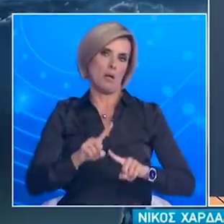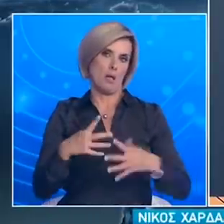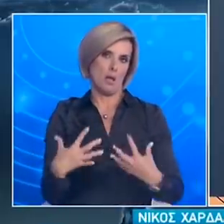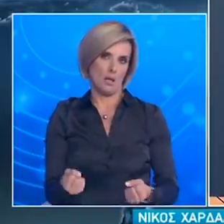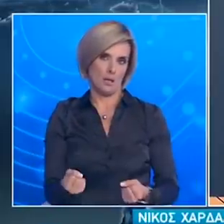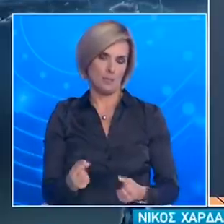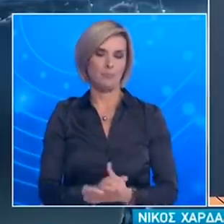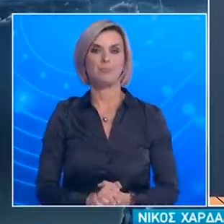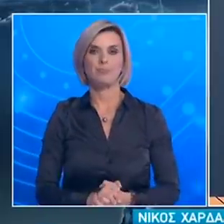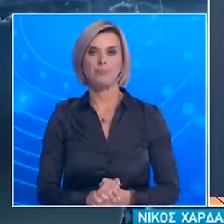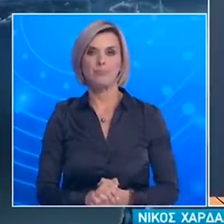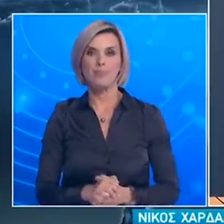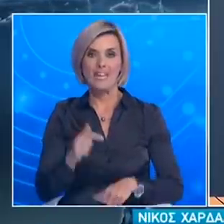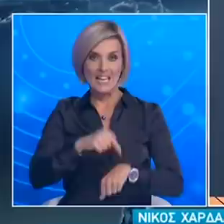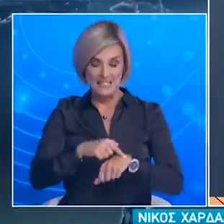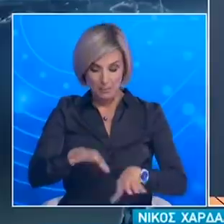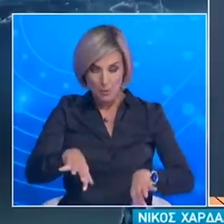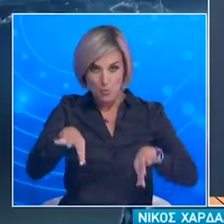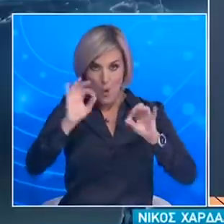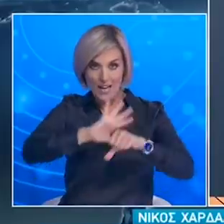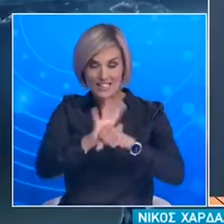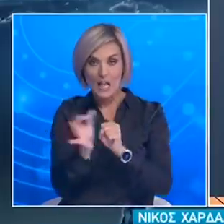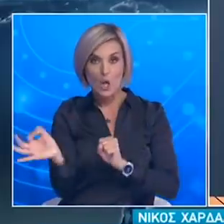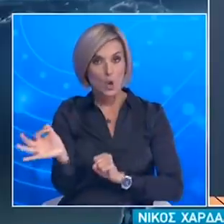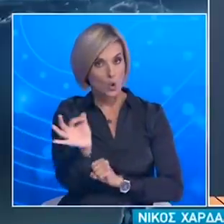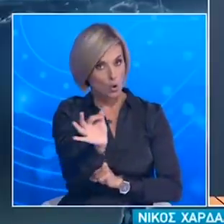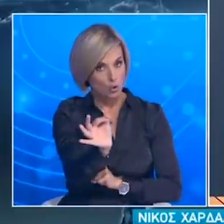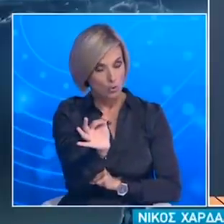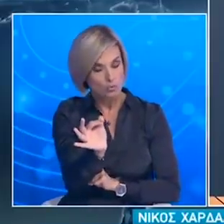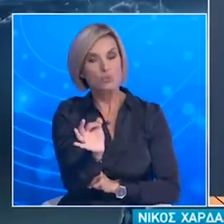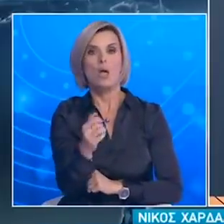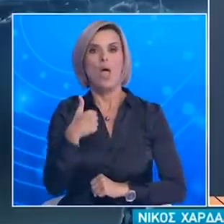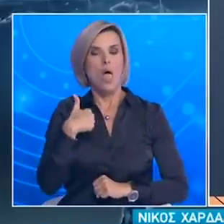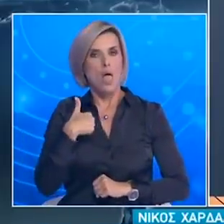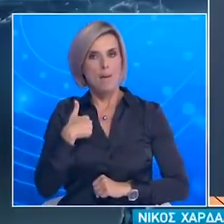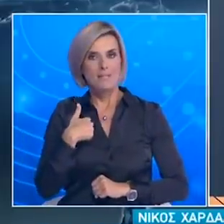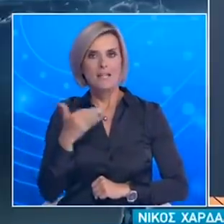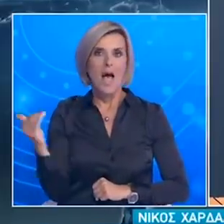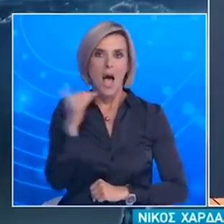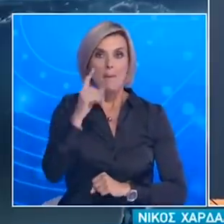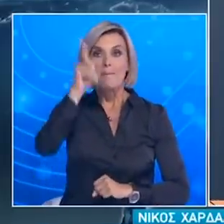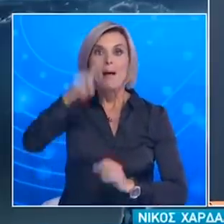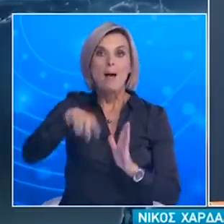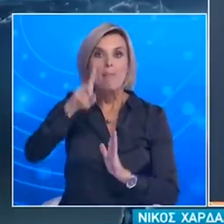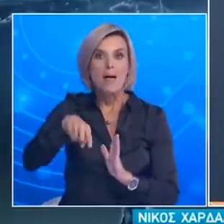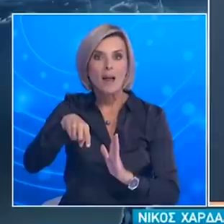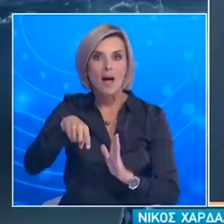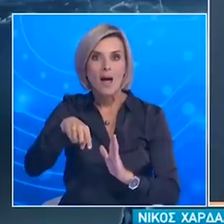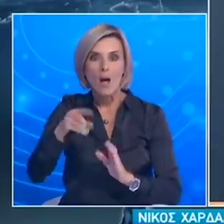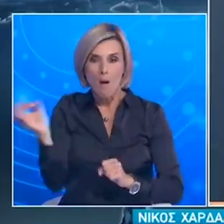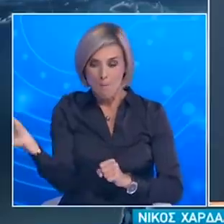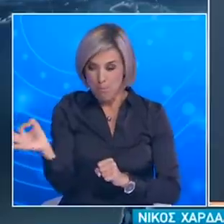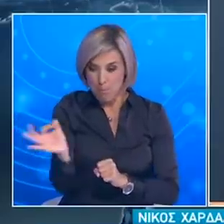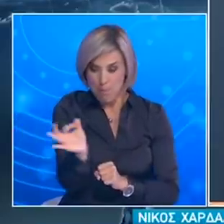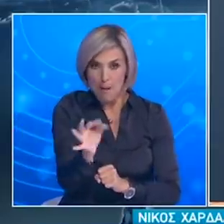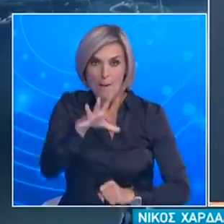Από την πρώτη στιγμή της πανδημίας σας θυμίζω ότι Υπήρχε περίοδος που μέσα σε μία μέρα Τα κρούσματα